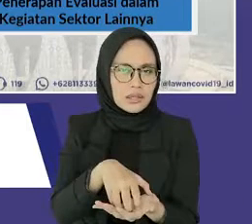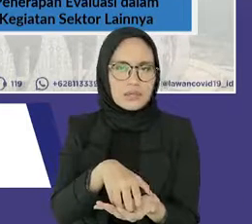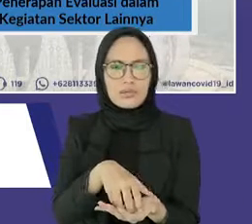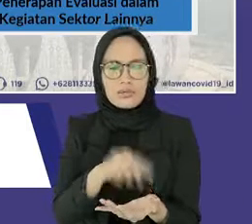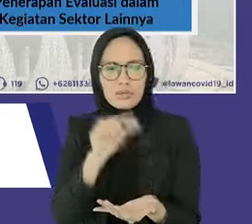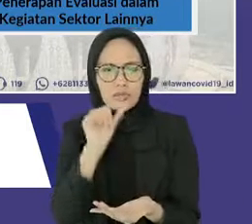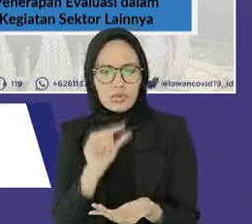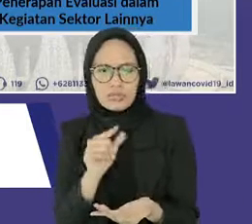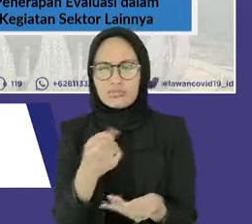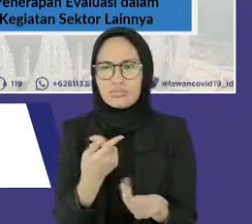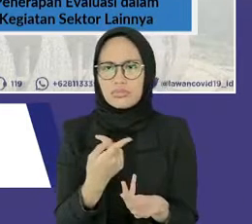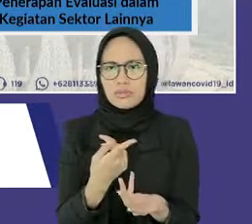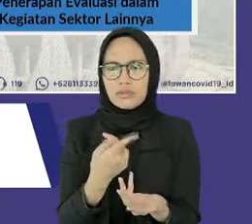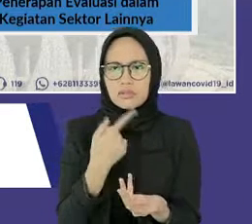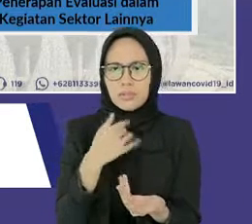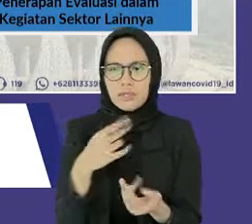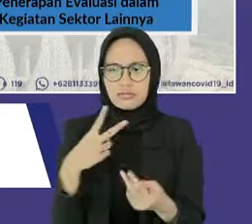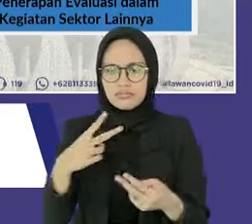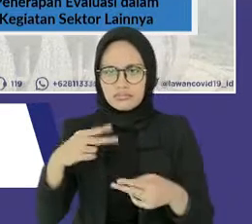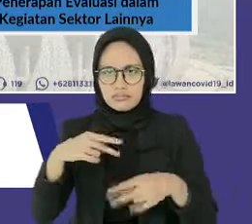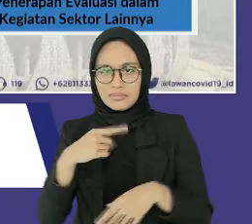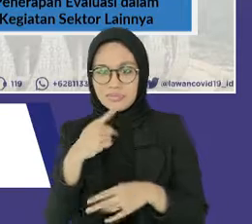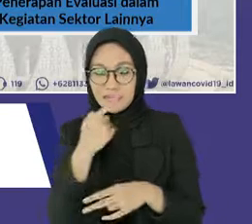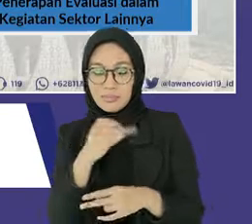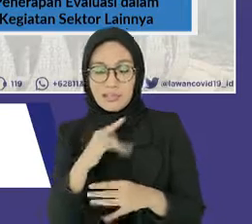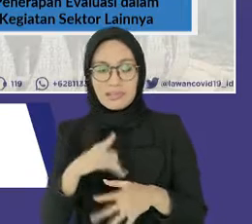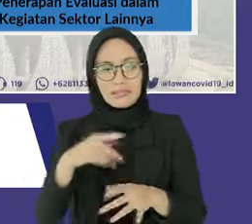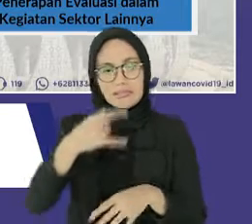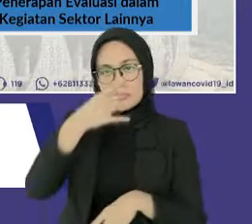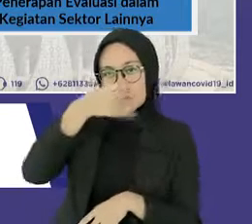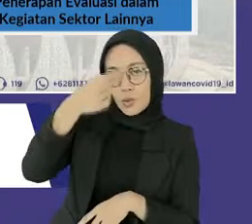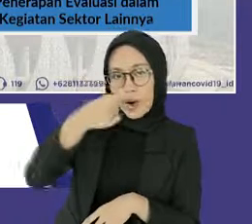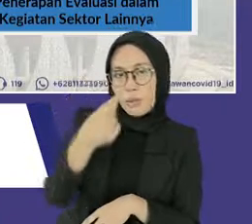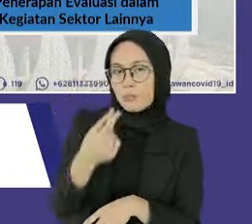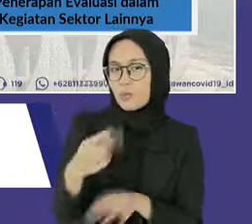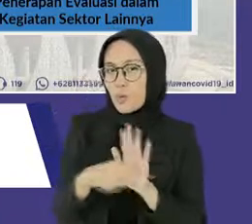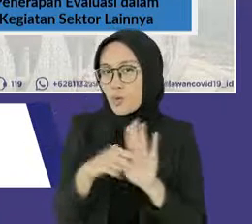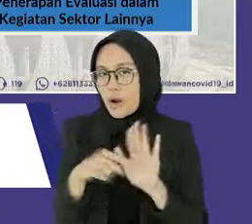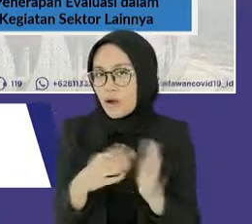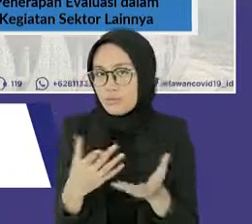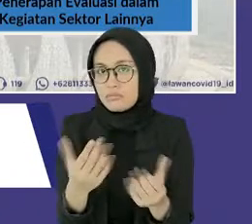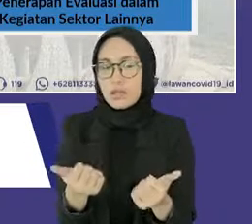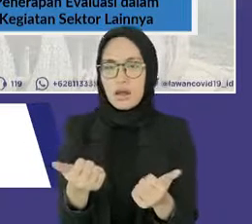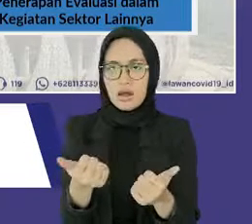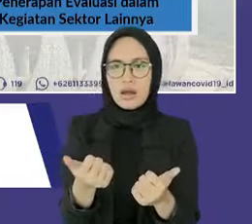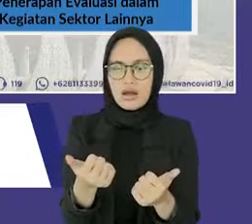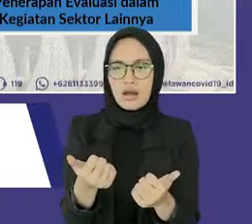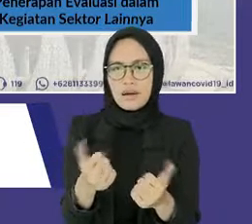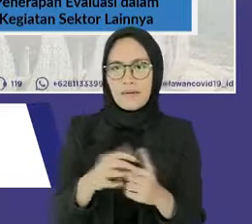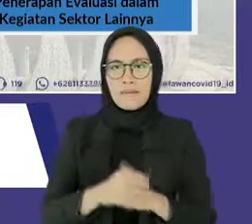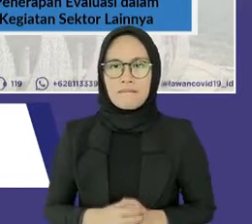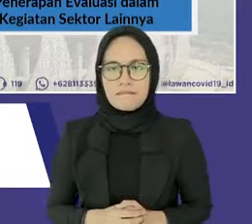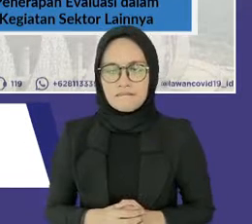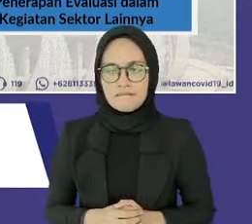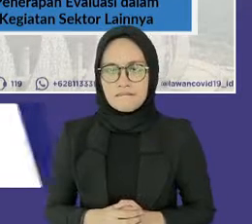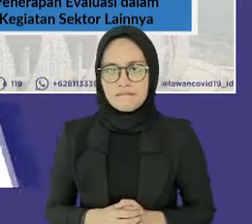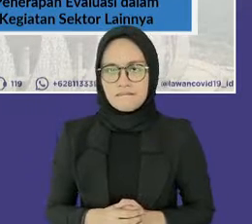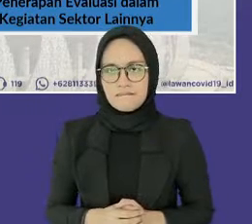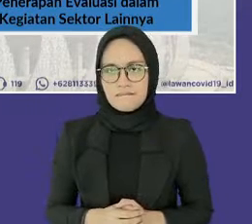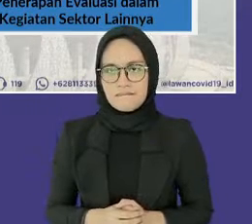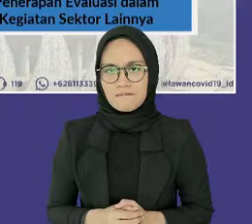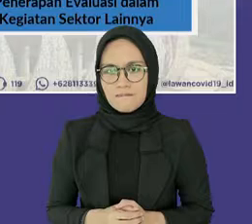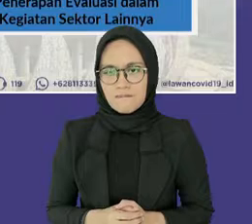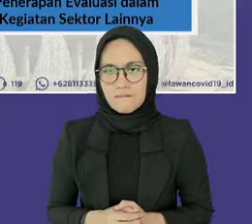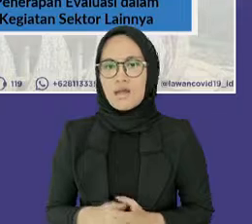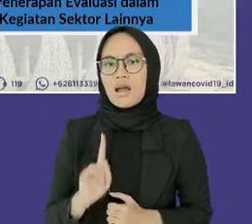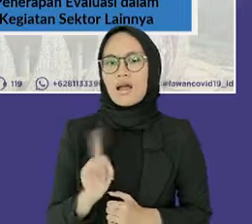protokol kesehatan karena peserta hadir dalam jumlah yang banyak. Lalu juga beragamnya pola interaksi